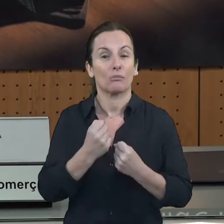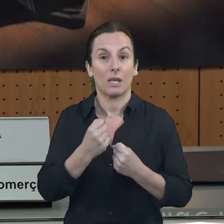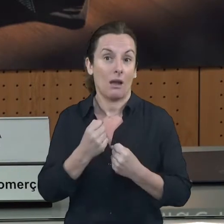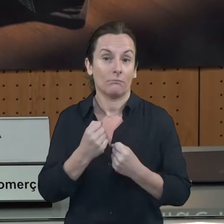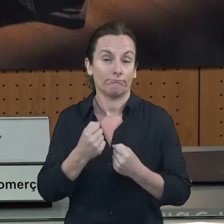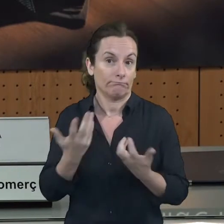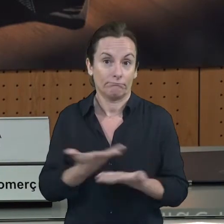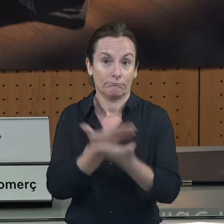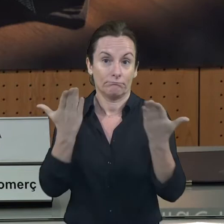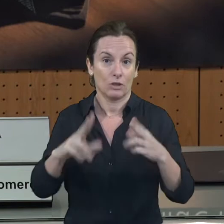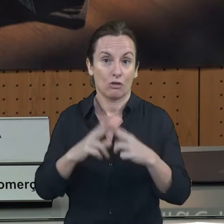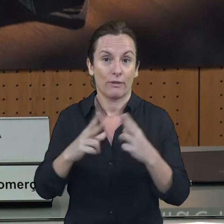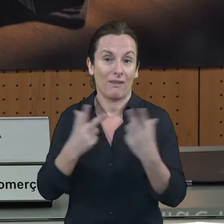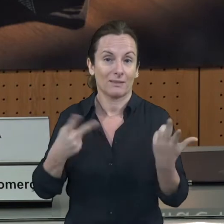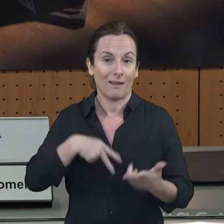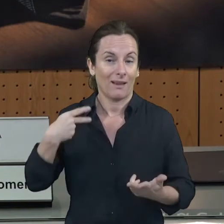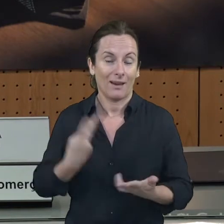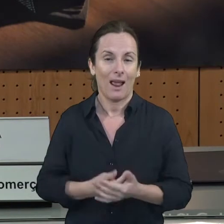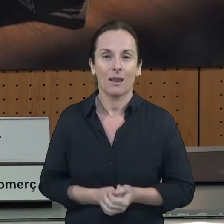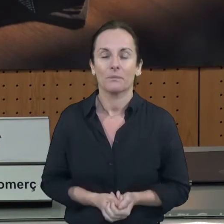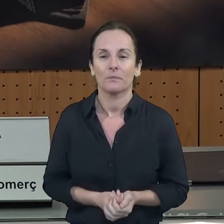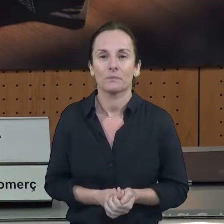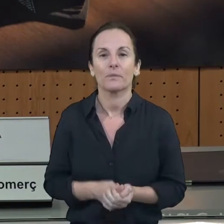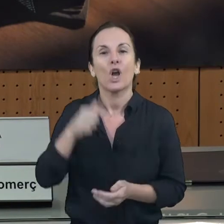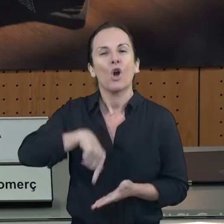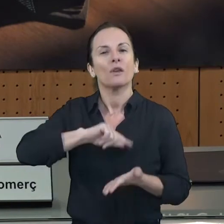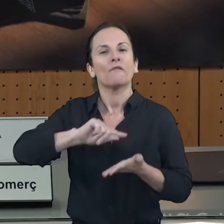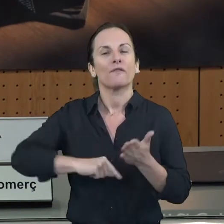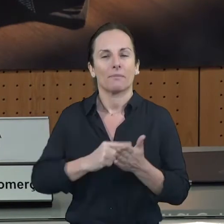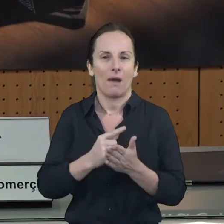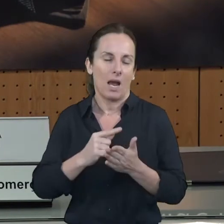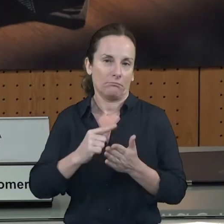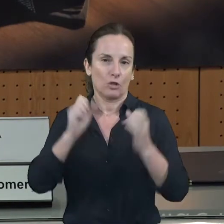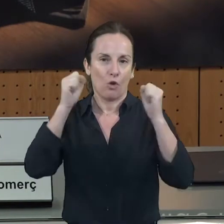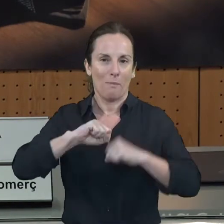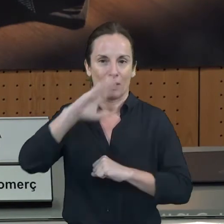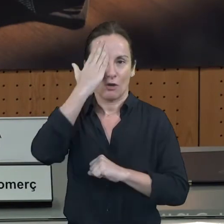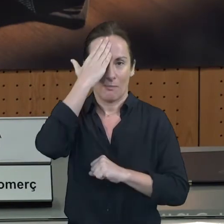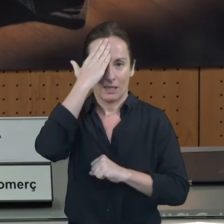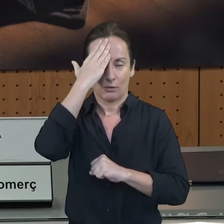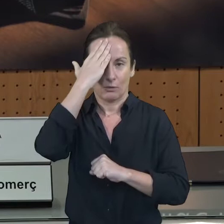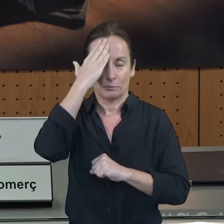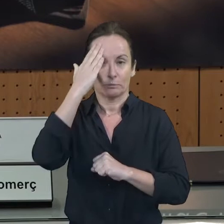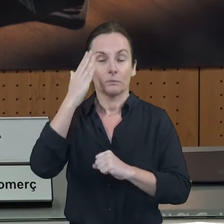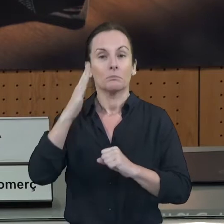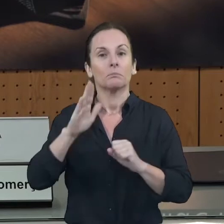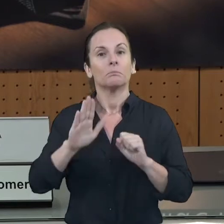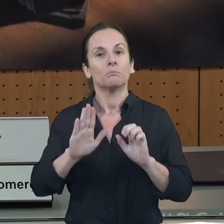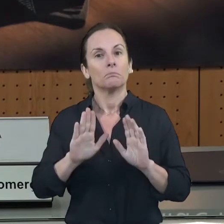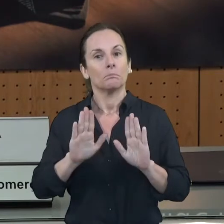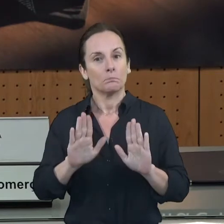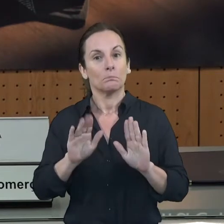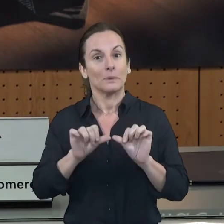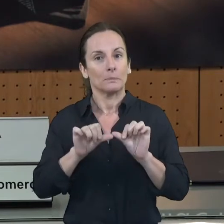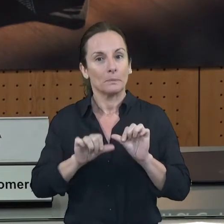firmam un primer acord o un primer conveni marc però també firmam un acord marc vull dir que a partir d'aquí s'hi podran